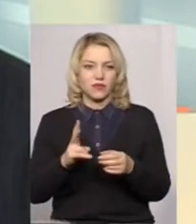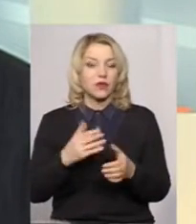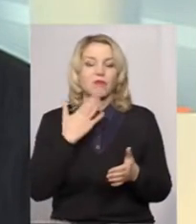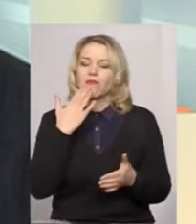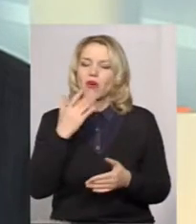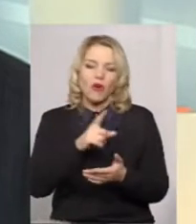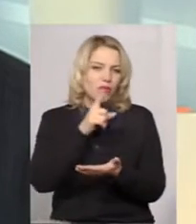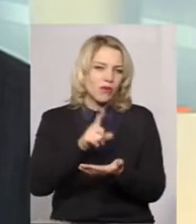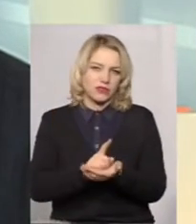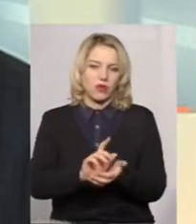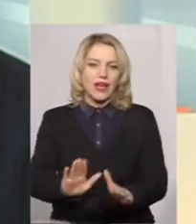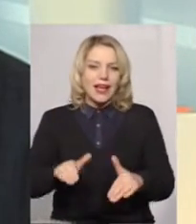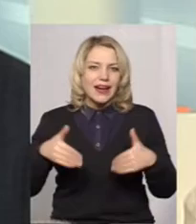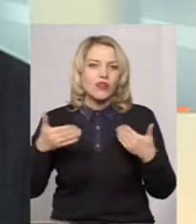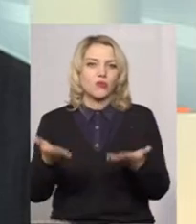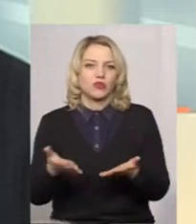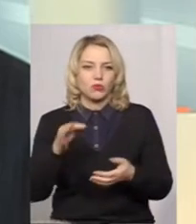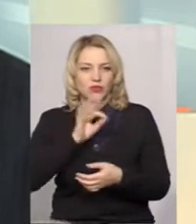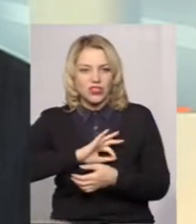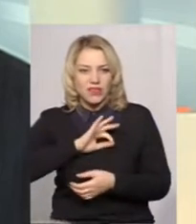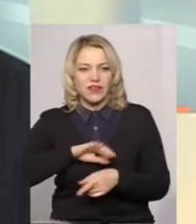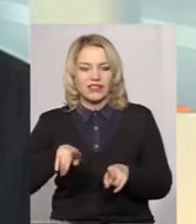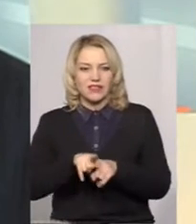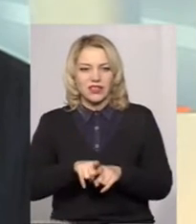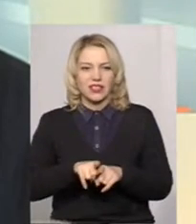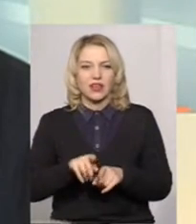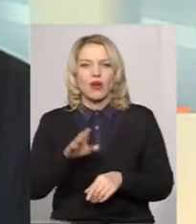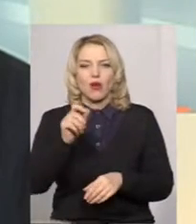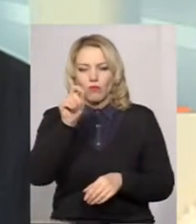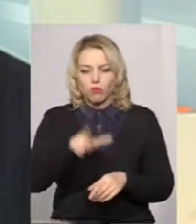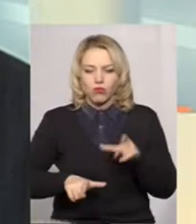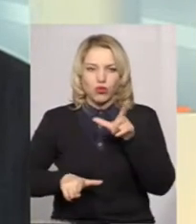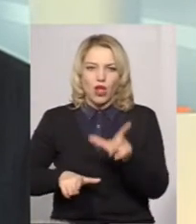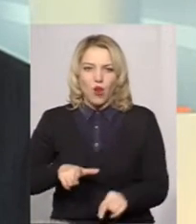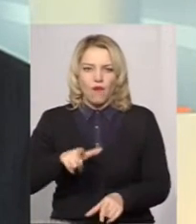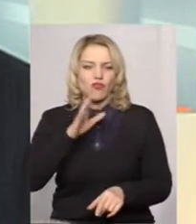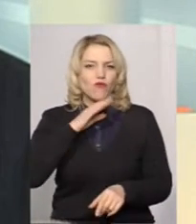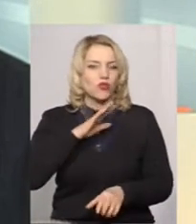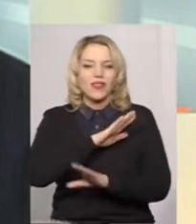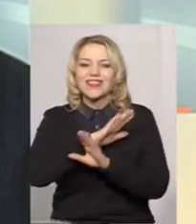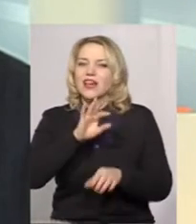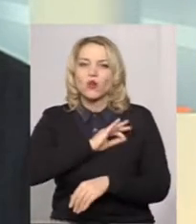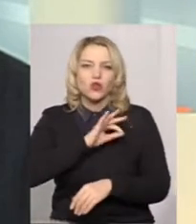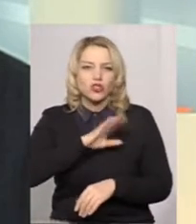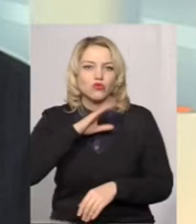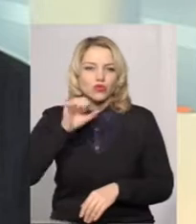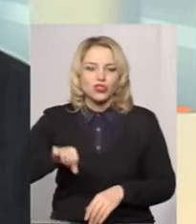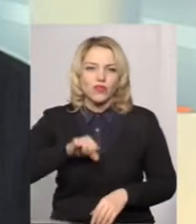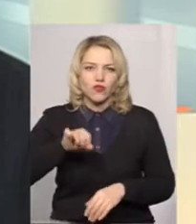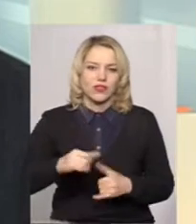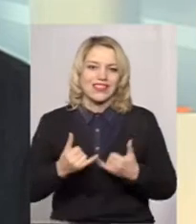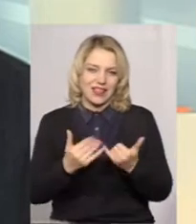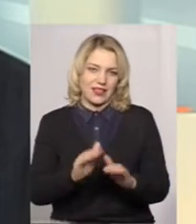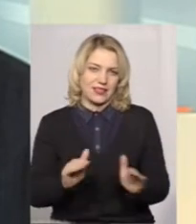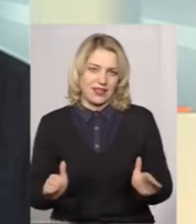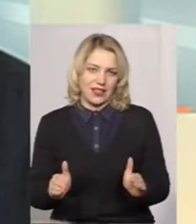Ми обов'язково рекомендуємо вживати в таких випадках бутильовану воду. Не користуватись цією водою хоча б для